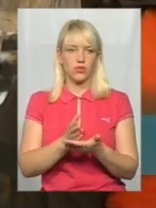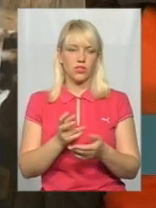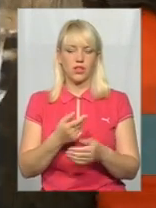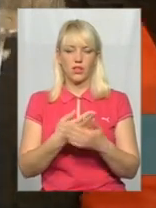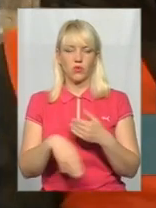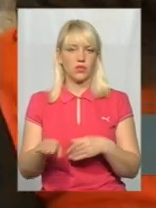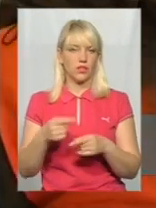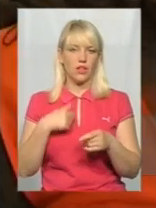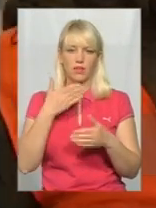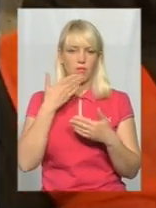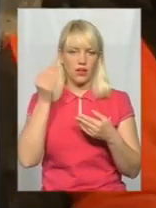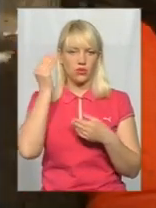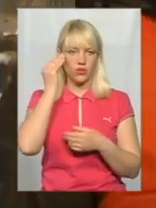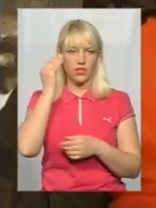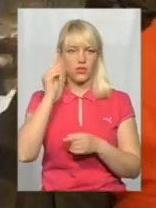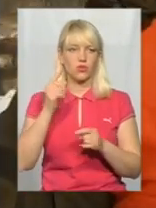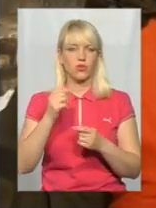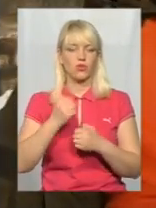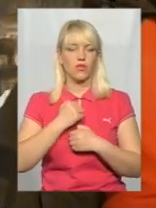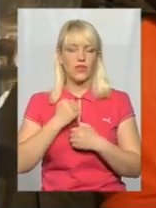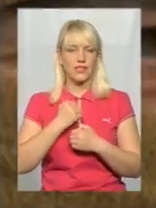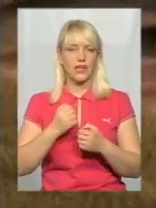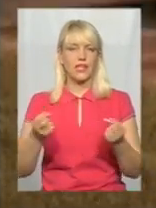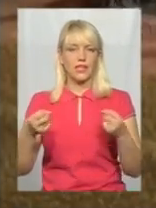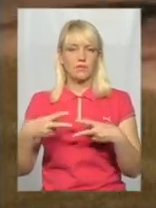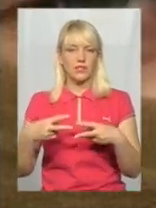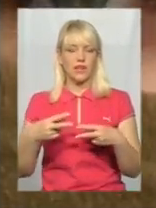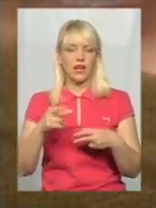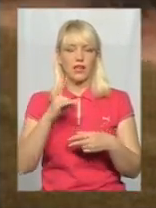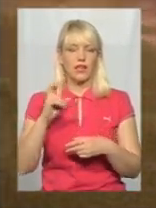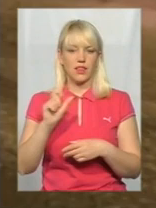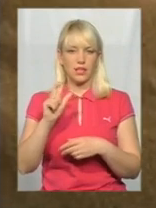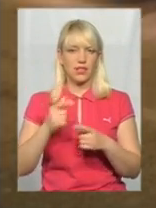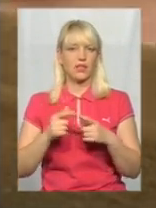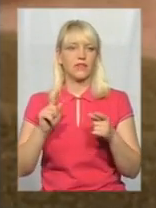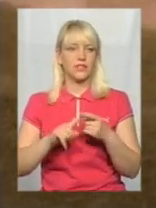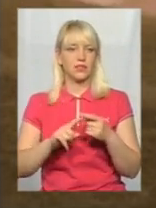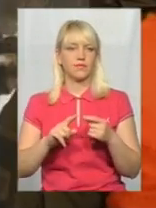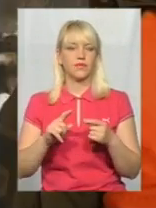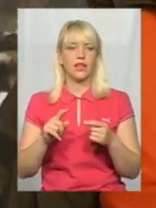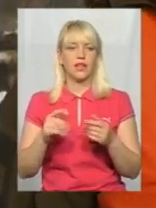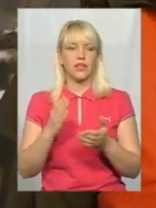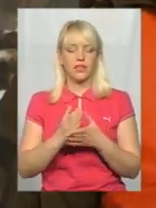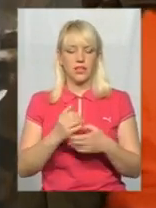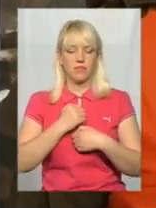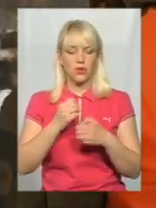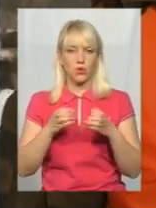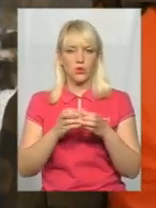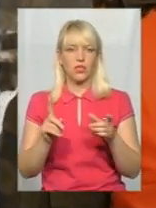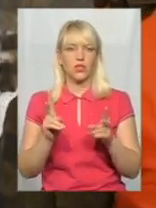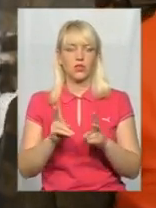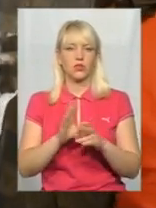сенсу, тим бачу в військах спеціального призначення. Це є бойовий підрозділ, який не займається